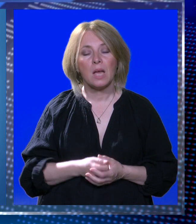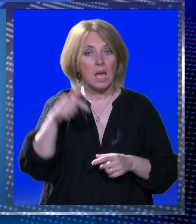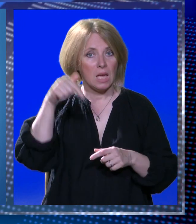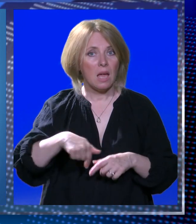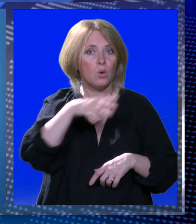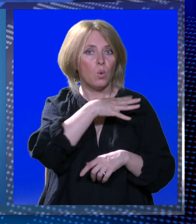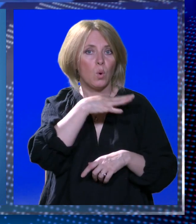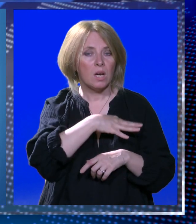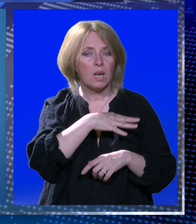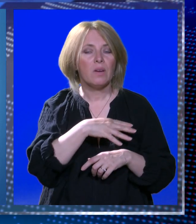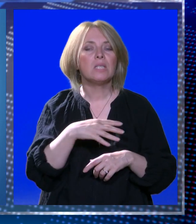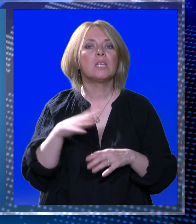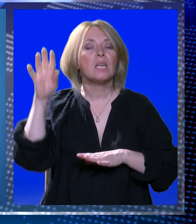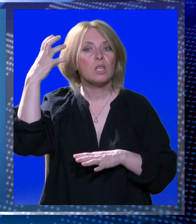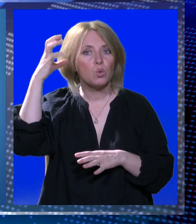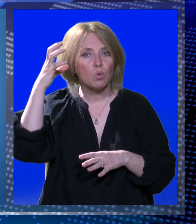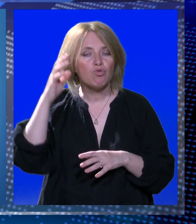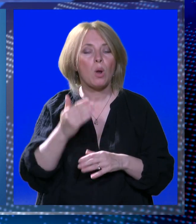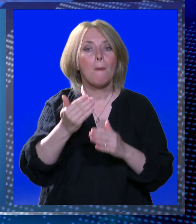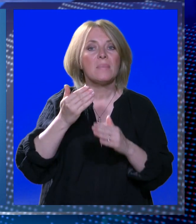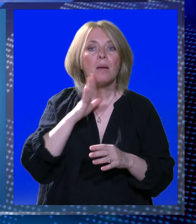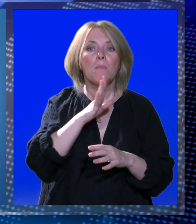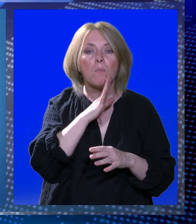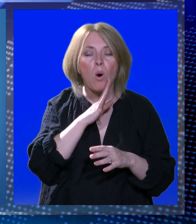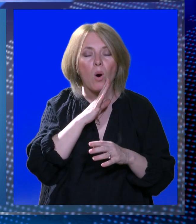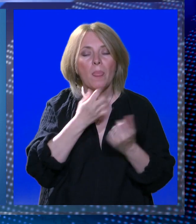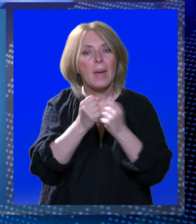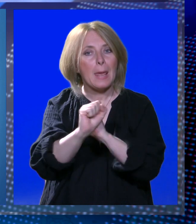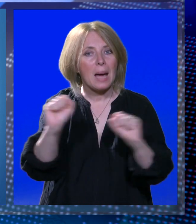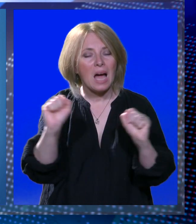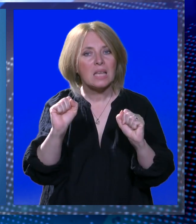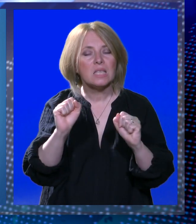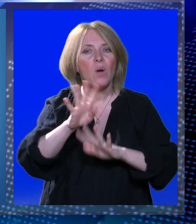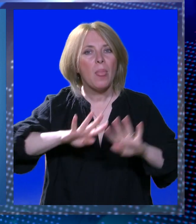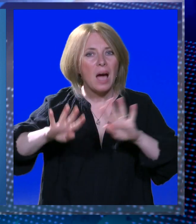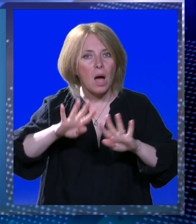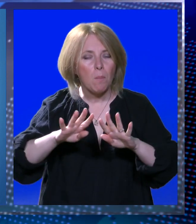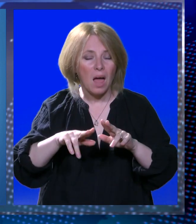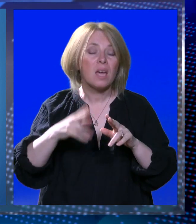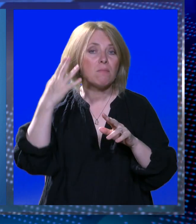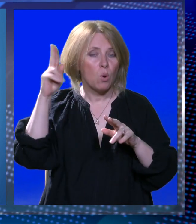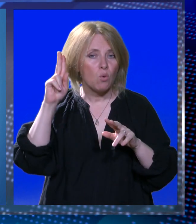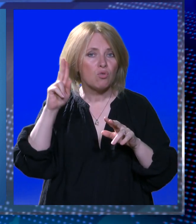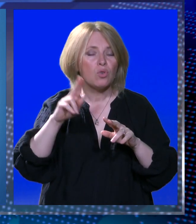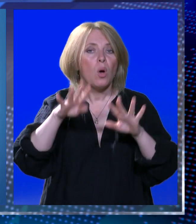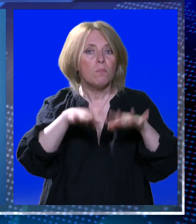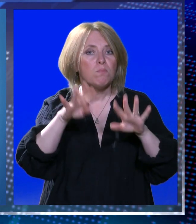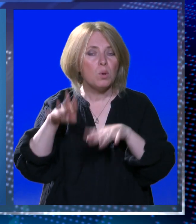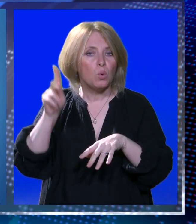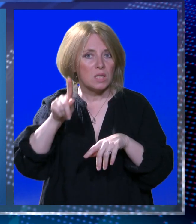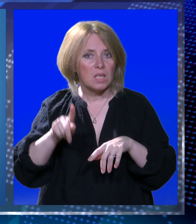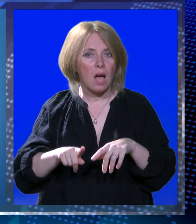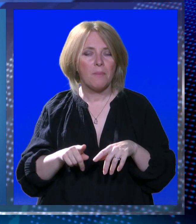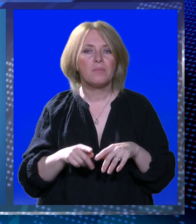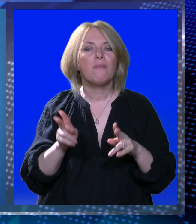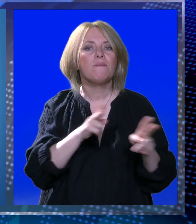i na Jugo Hrvatske većinom sunčano prije podne pa porasne oblake uz mogućnost grmljavinskog kljuska. Vjetr slab, poslje